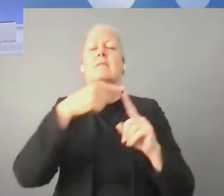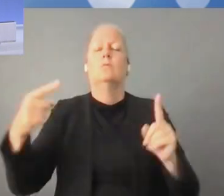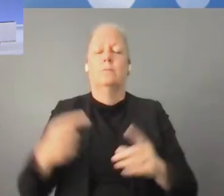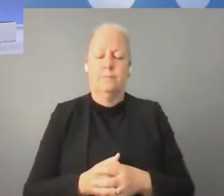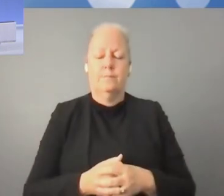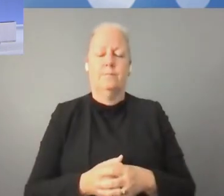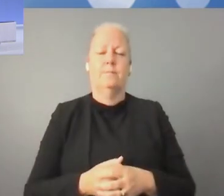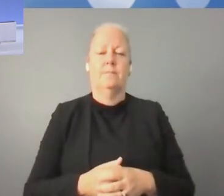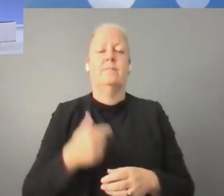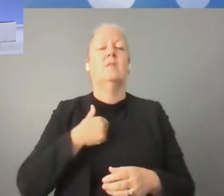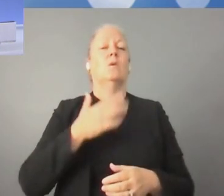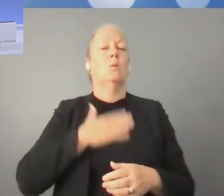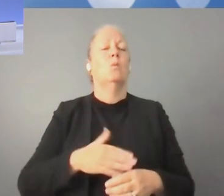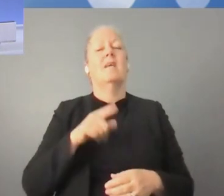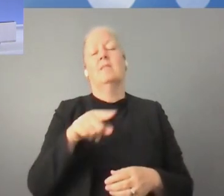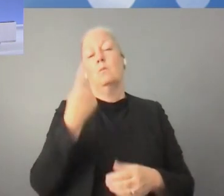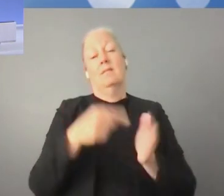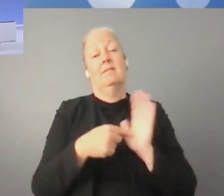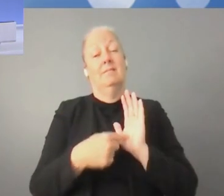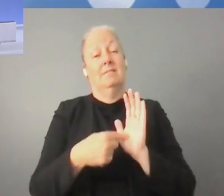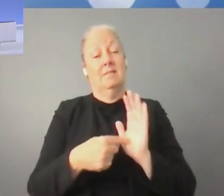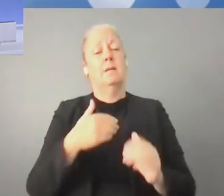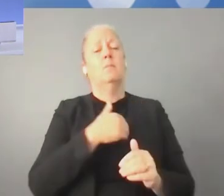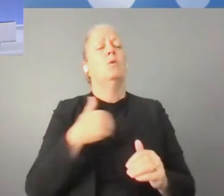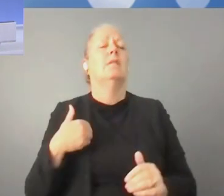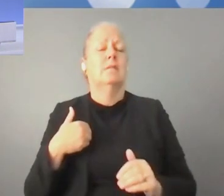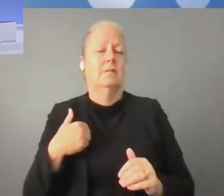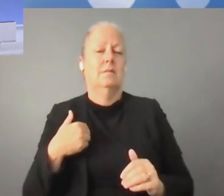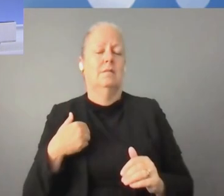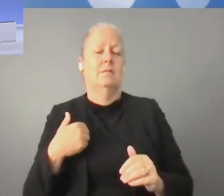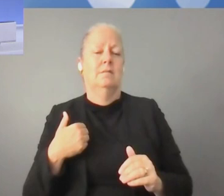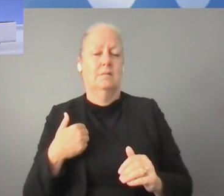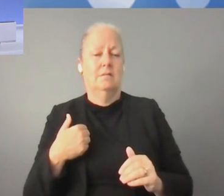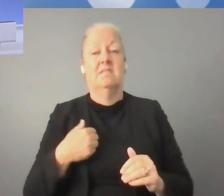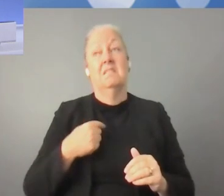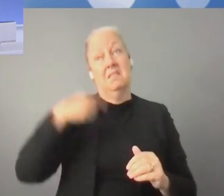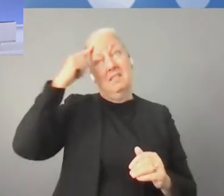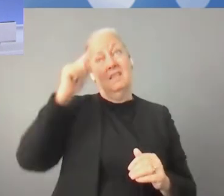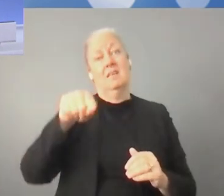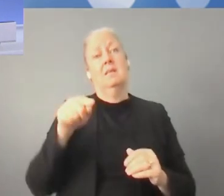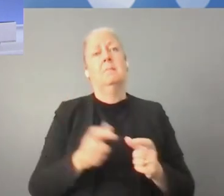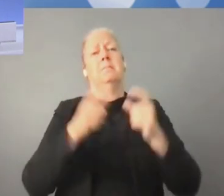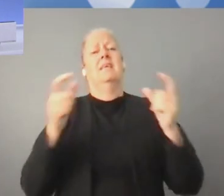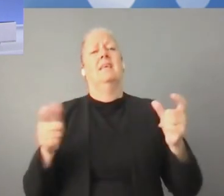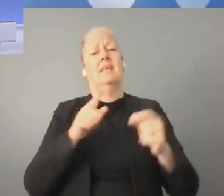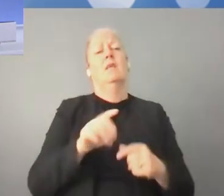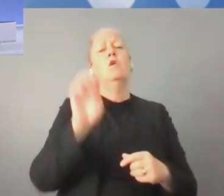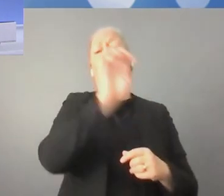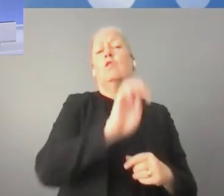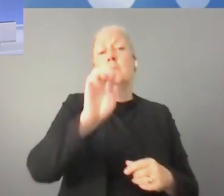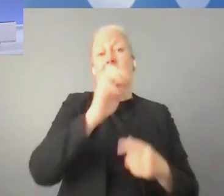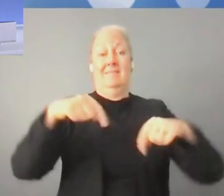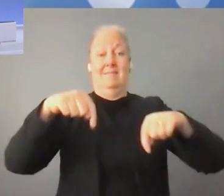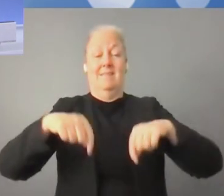شكراً على هذه الإجابة. أنا أتفق تماماً وأعطي مثلاً من بولندا. نحن الآن في